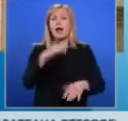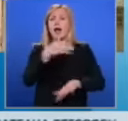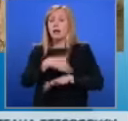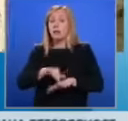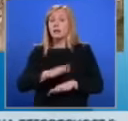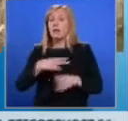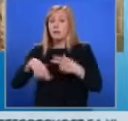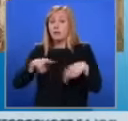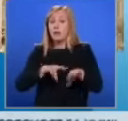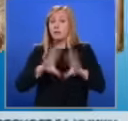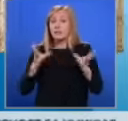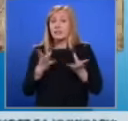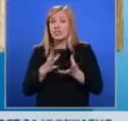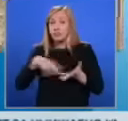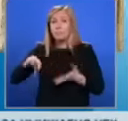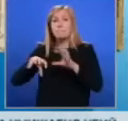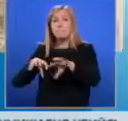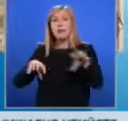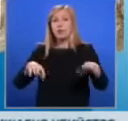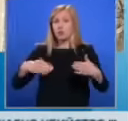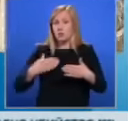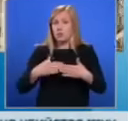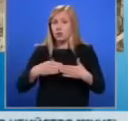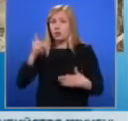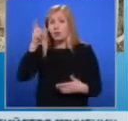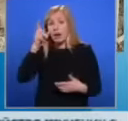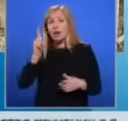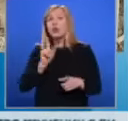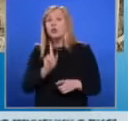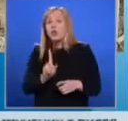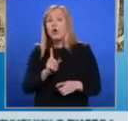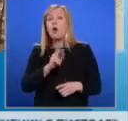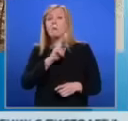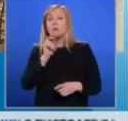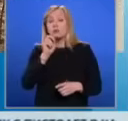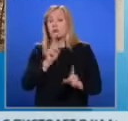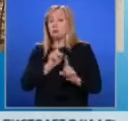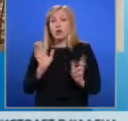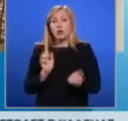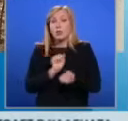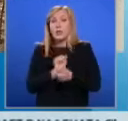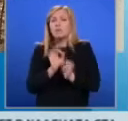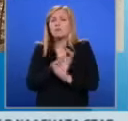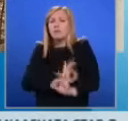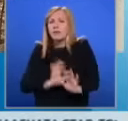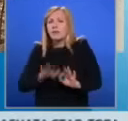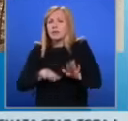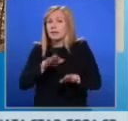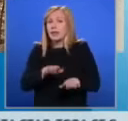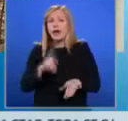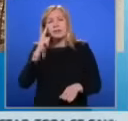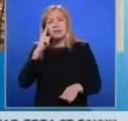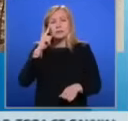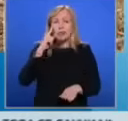Проверени са и всички местности Крайварна, но полицайите не са открили никаква следа от нея. Съмнението така пада върху